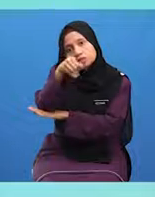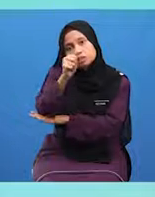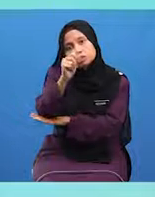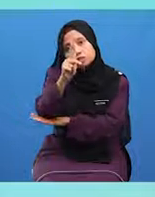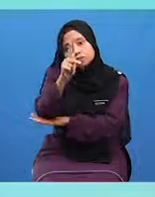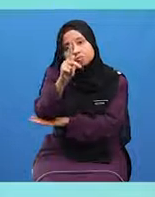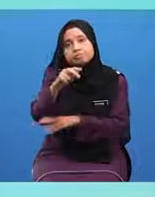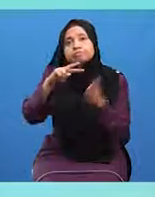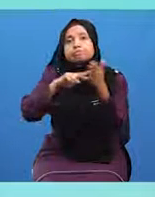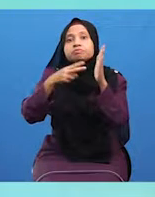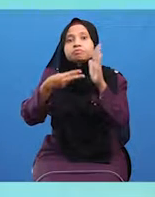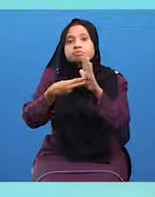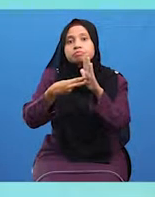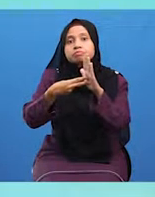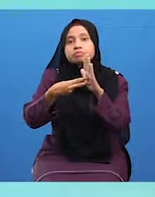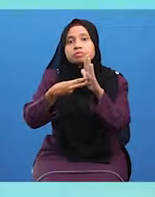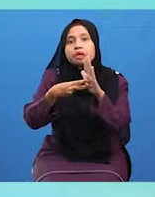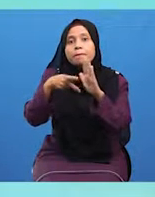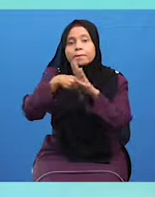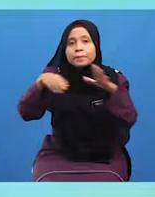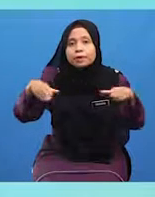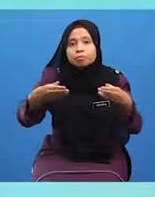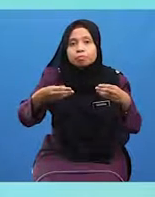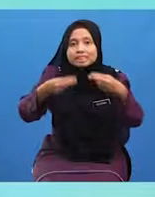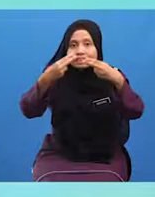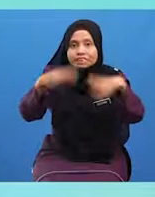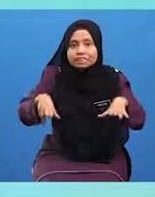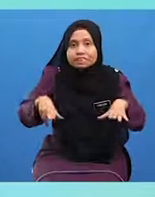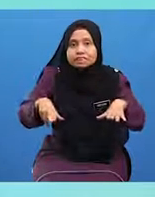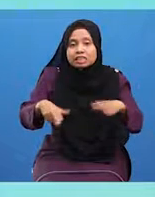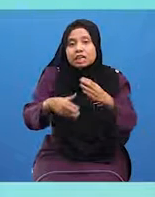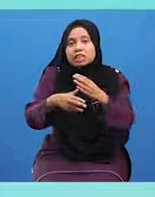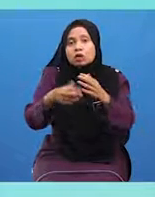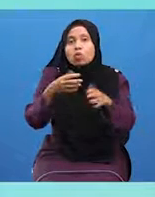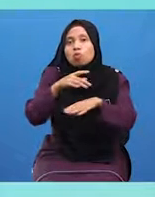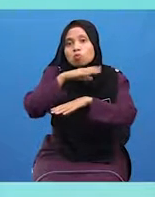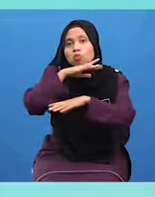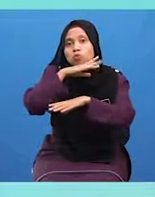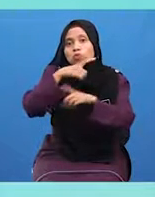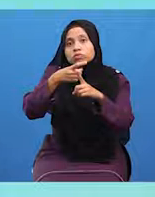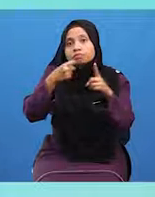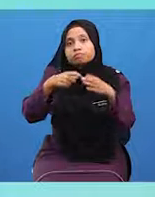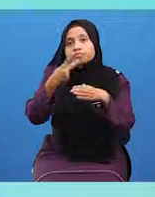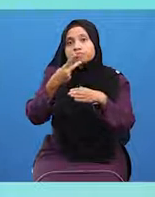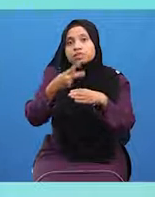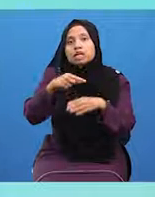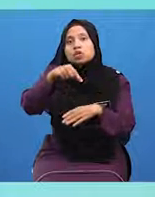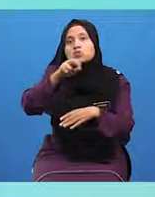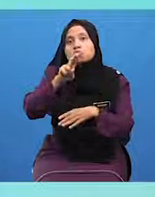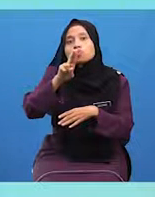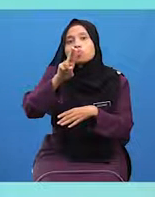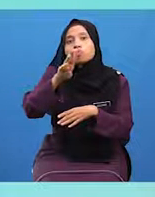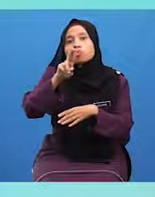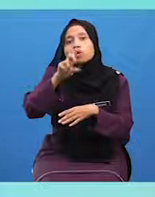Istinjak ialah perbuatan menghilangkan najis Yang keluar dari kubul